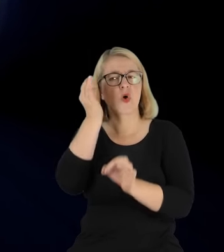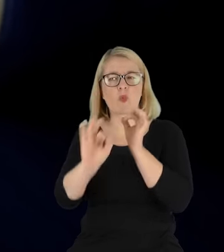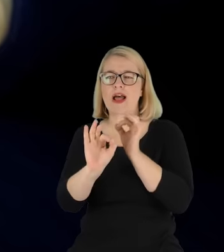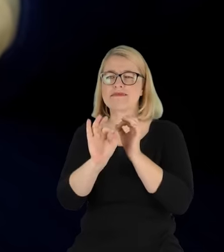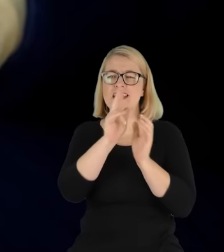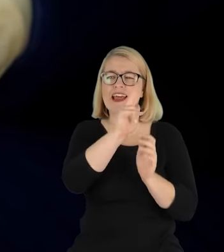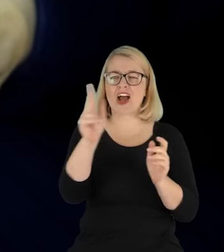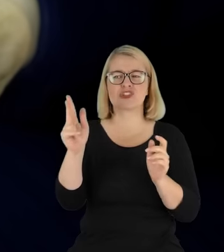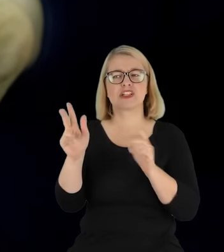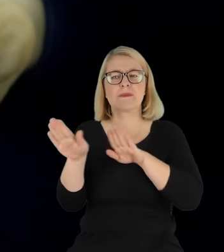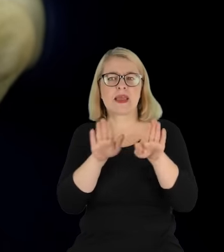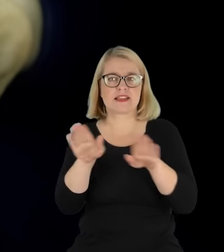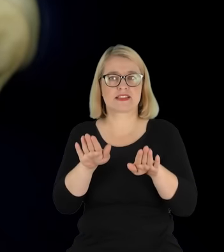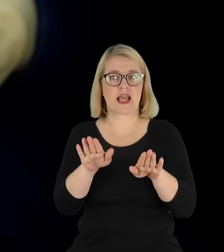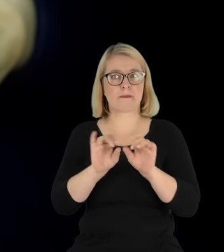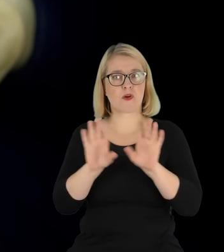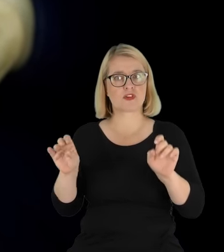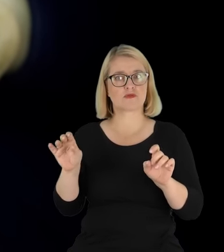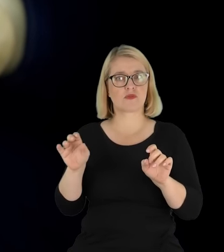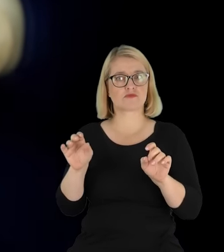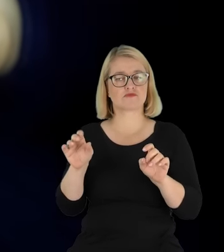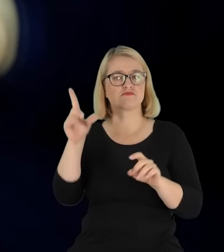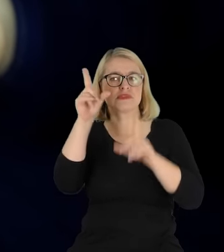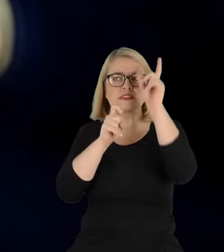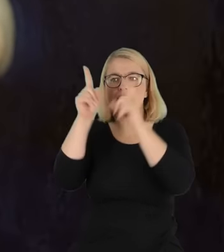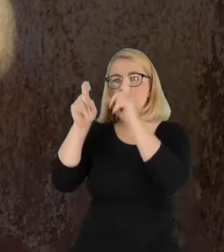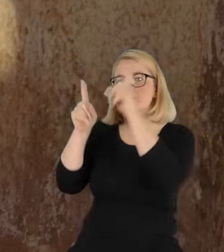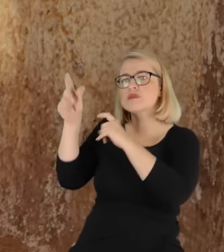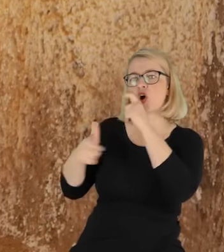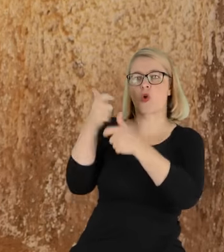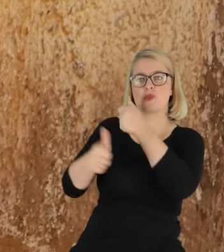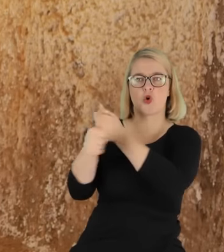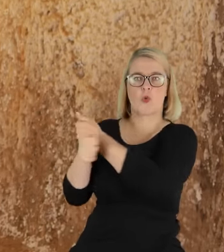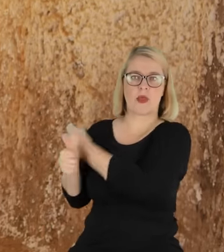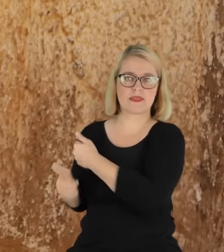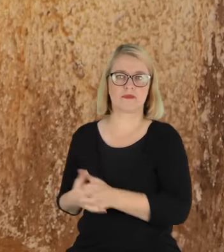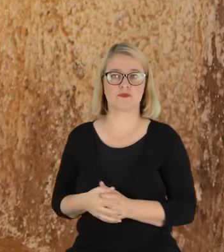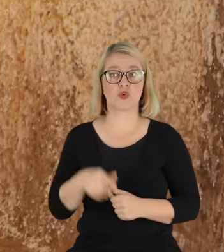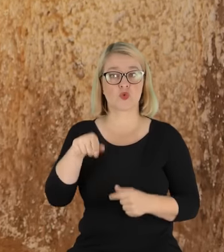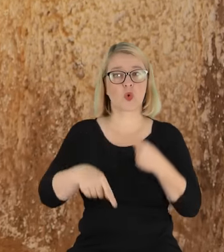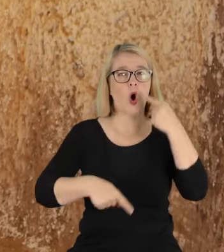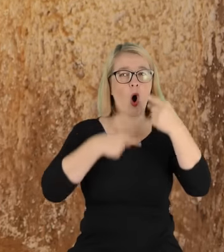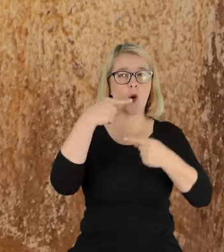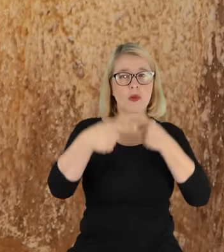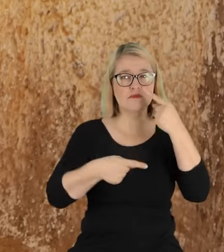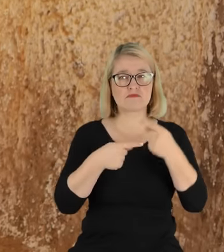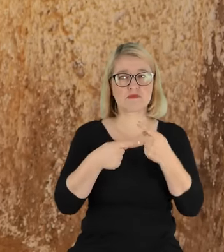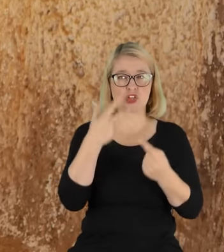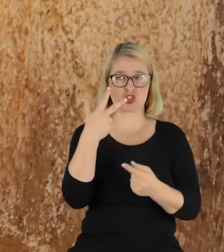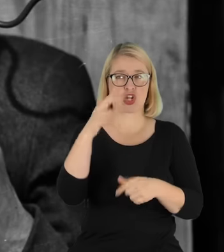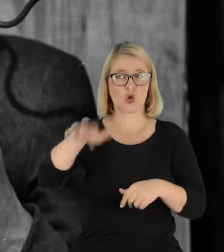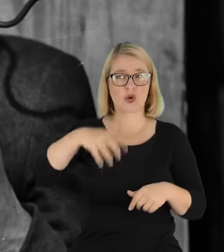zakamarki, a profesor chodził z aparatem i to wszystko dokumentował. Tutaj w opracowaniach wymieniani są trzej